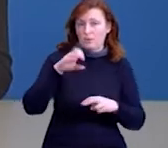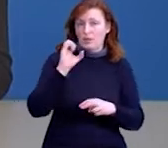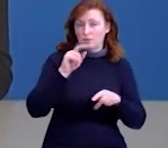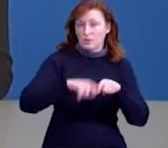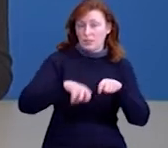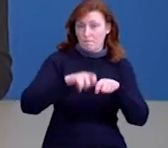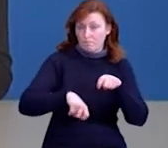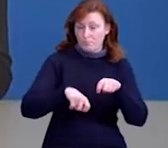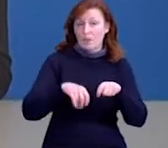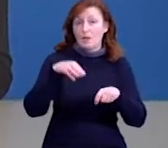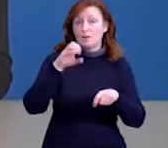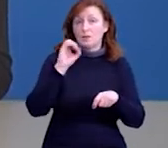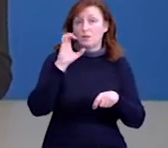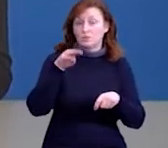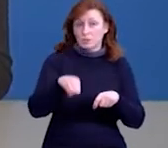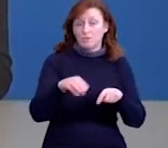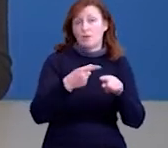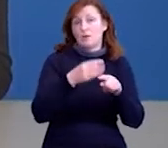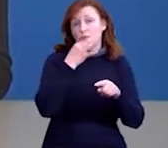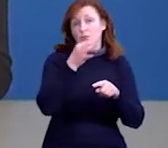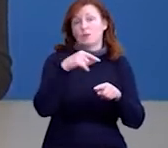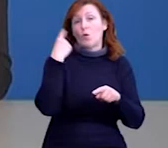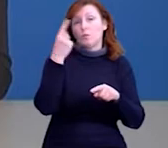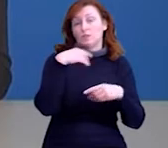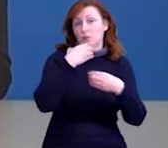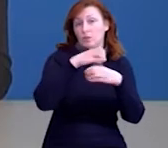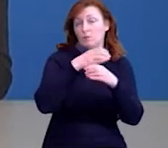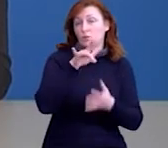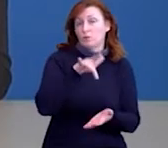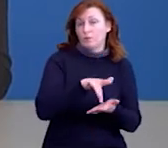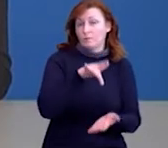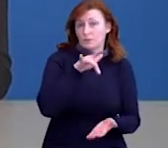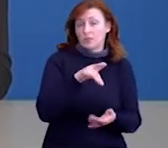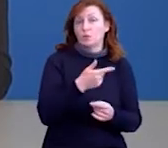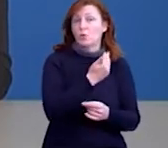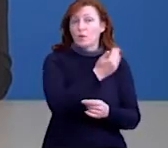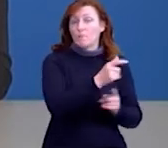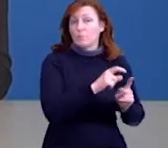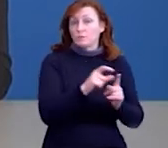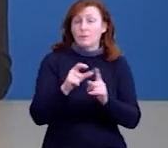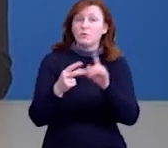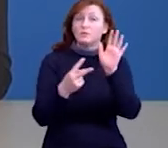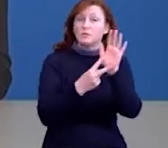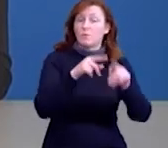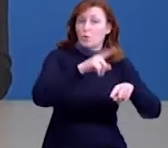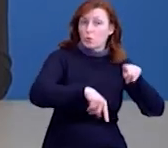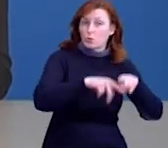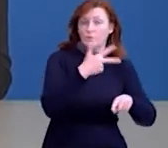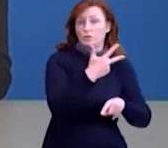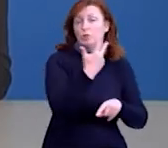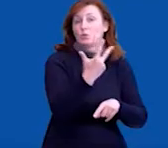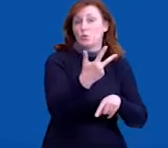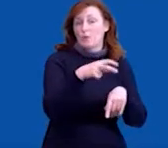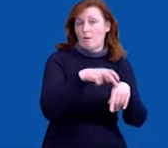завідувачка Носівського районного відділу обласного лабораторного центру Лариса Гордіна. За її словами, це семеро родичів та троє медиків.